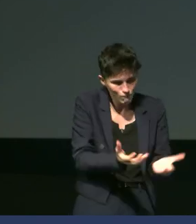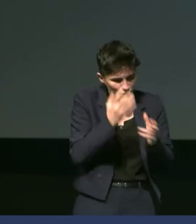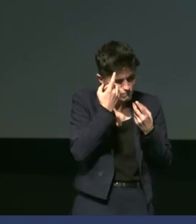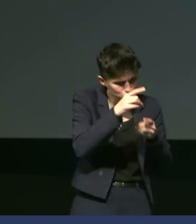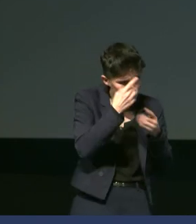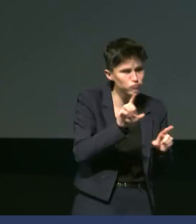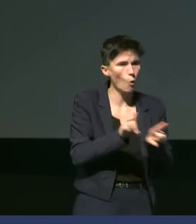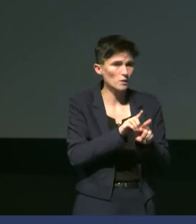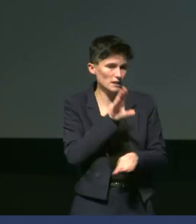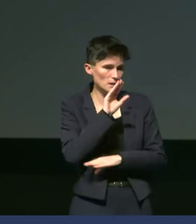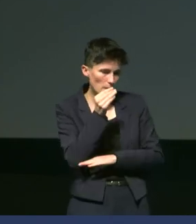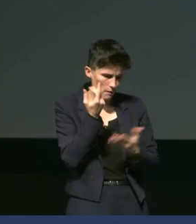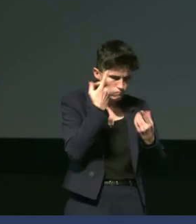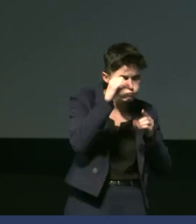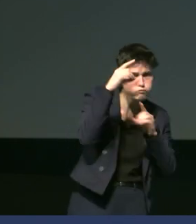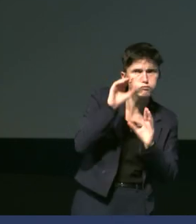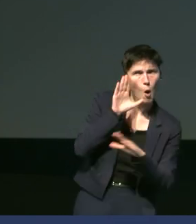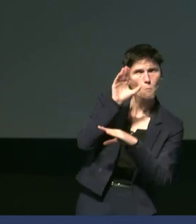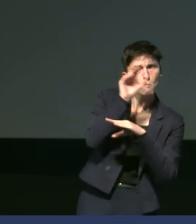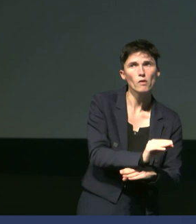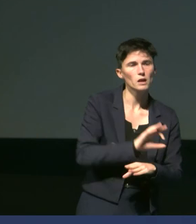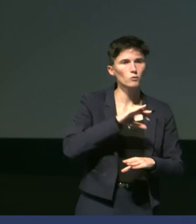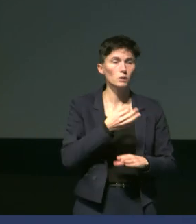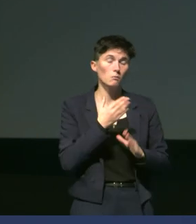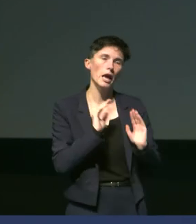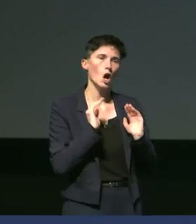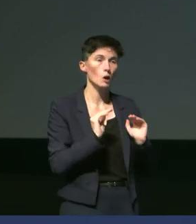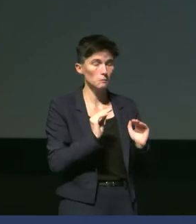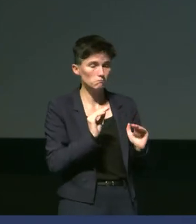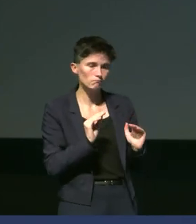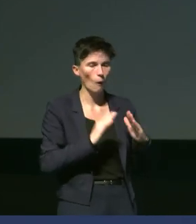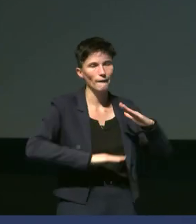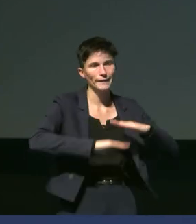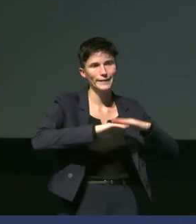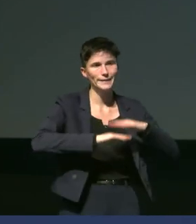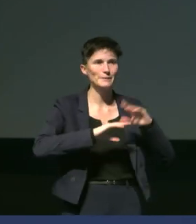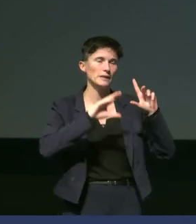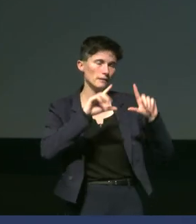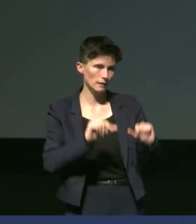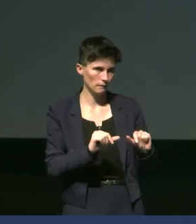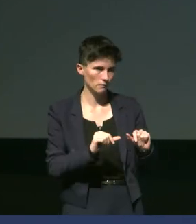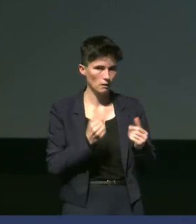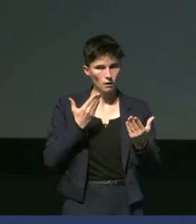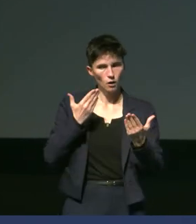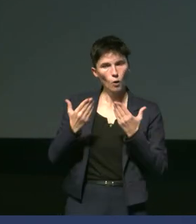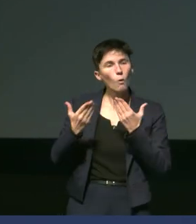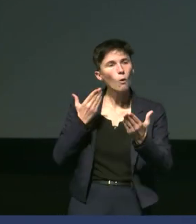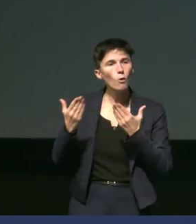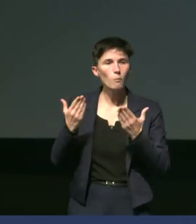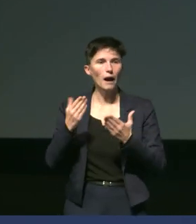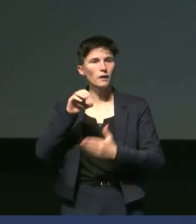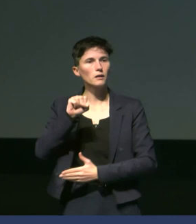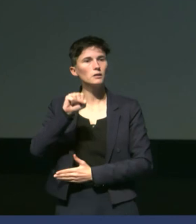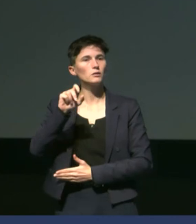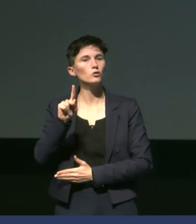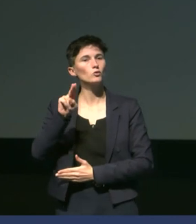défendre leur progéniture. Mais c'est vrai qu'on est sur des moyens de défense qui restent assez limités et comparativement, par exemple, aux squads qui